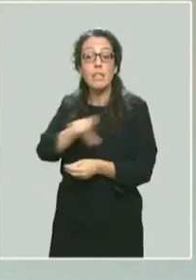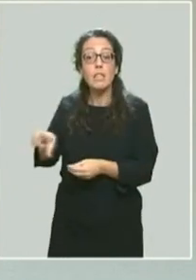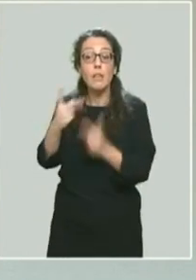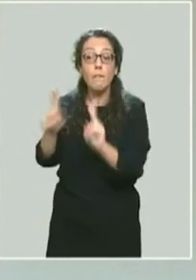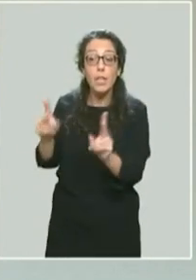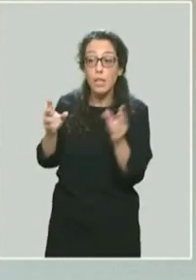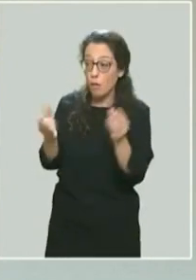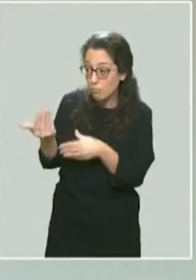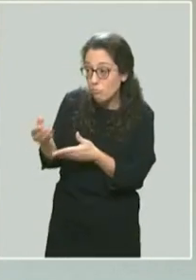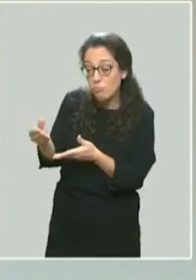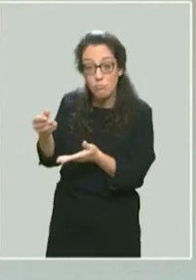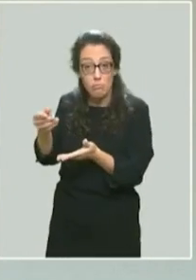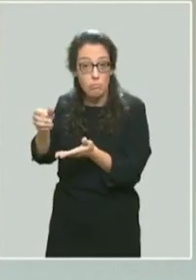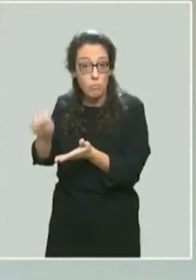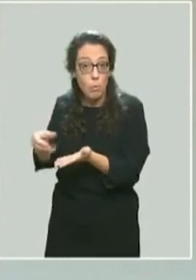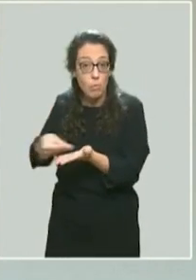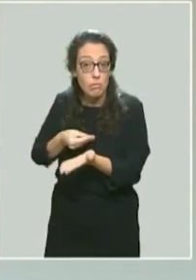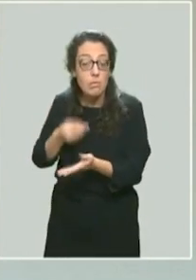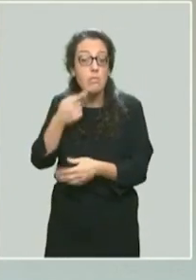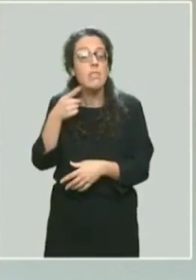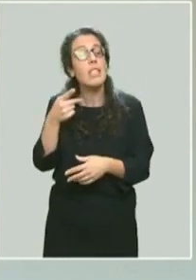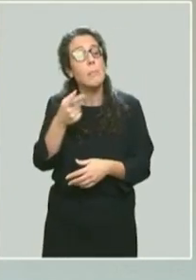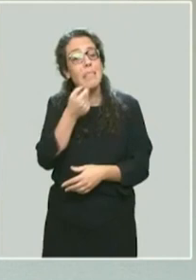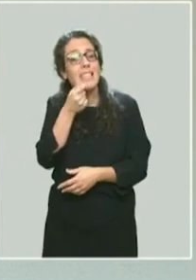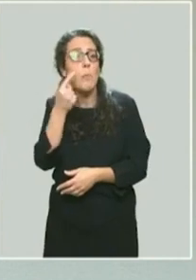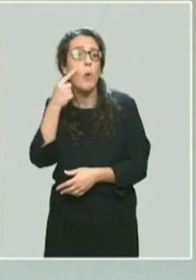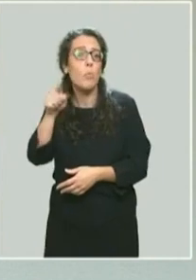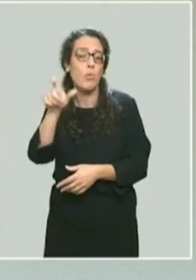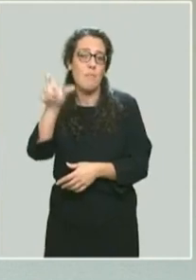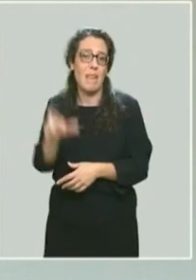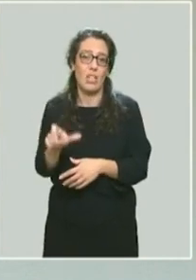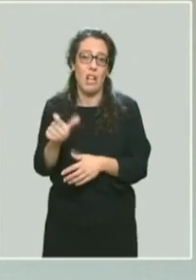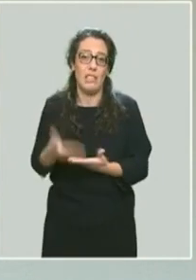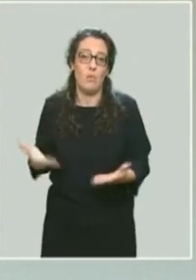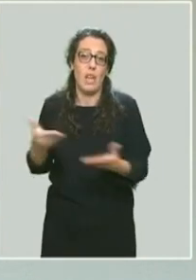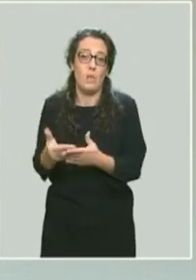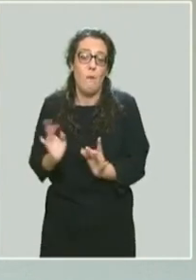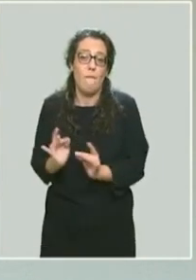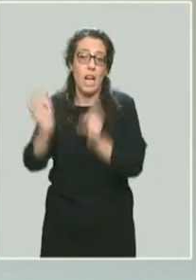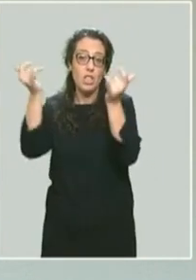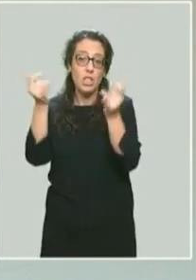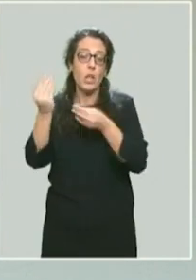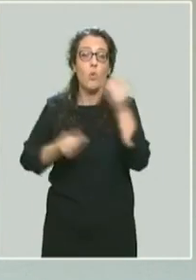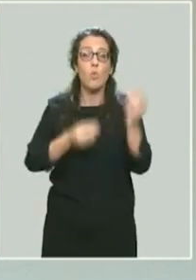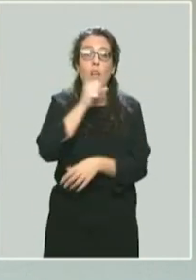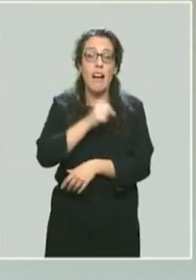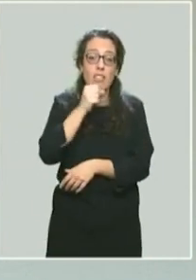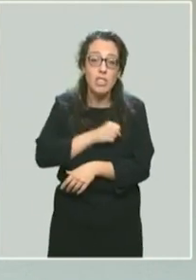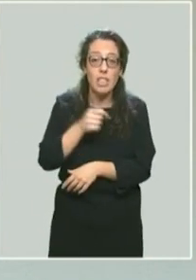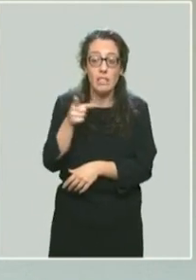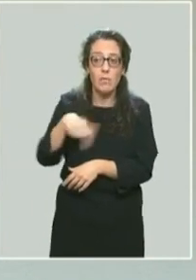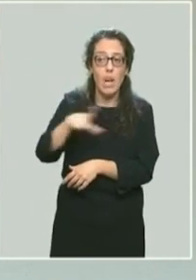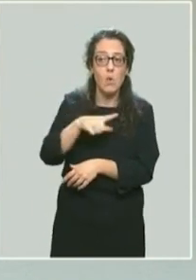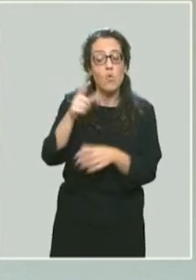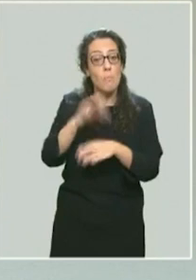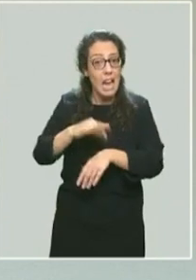C'est un médicament qui sera réservé aux personnes qui sont à risque de faire des formes graves ou par leur âge, plus de 65 ans, ou parce qu'ils ont des maladies